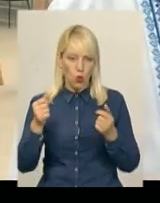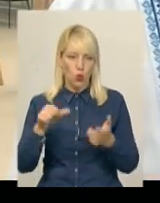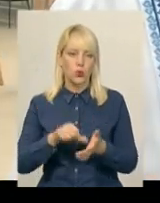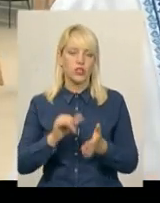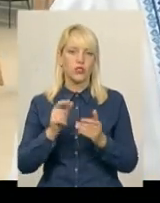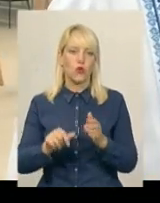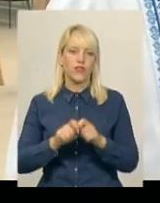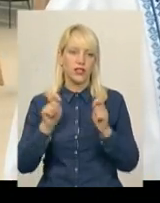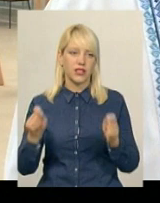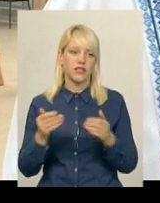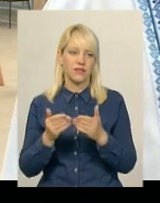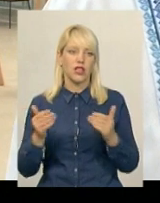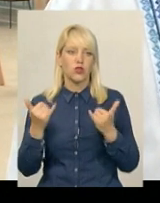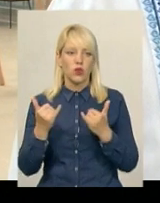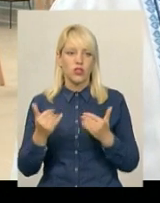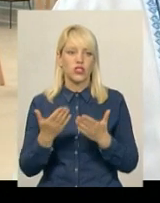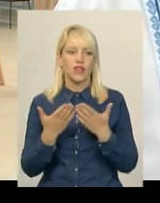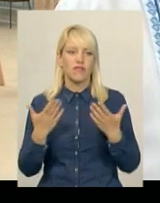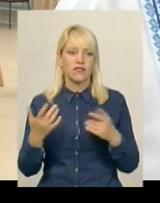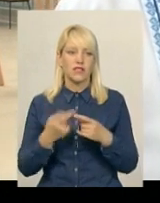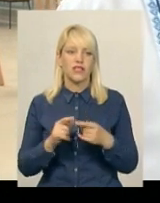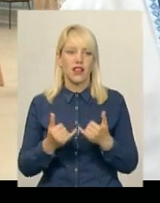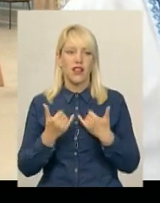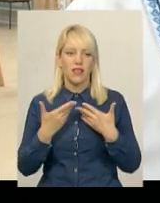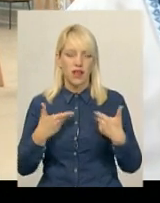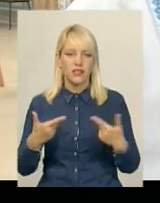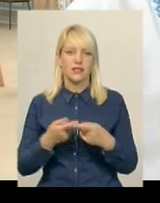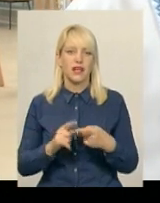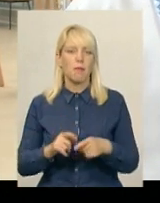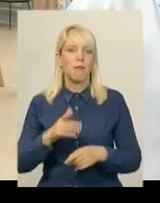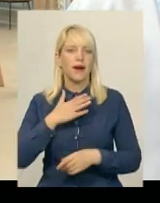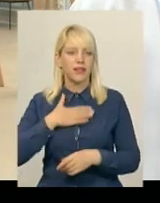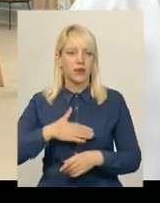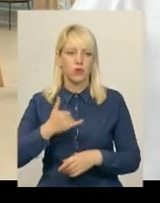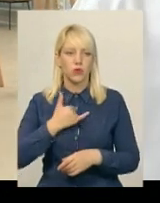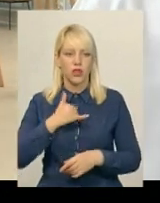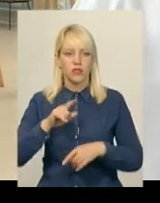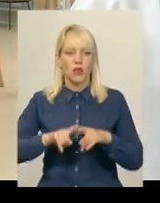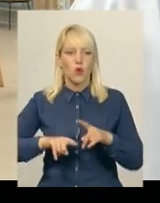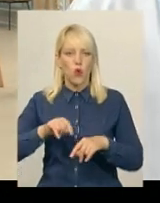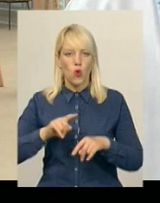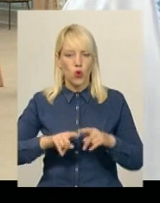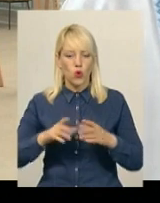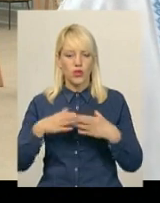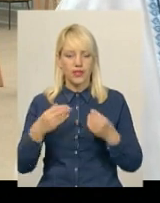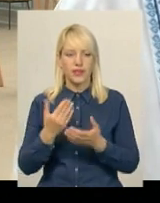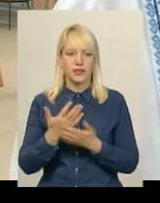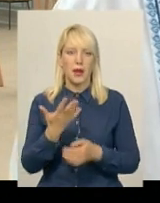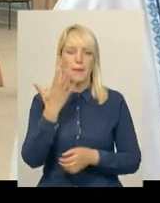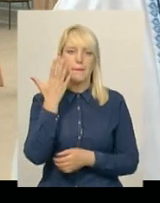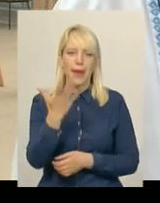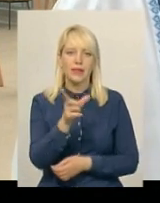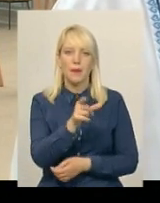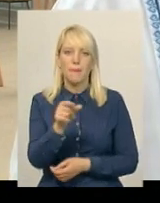«Сьогоднішня виставка, для нас це дуже приємно, тому що в нашій сім'ї, в нашій родині, в нас п'ять пар близнюків і